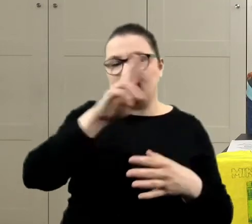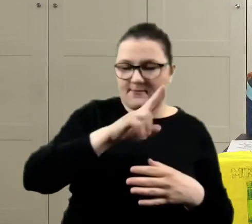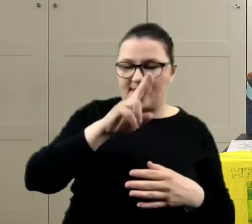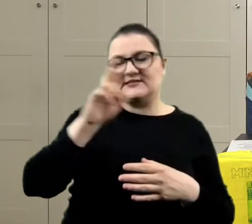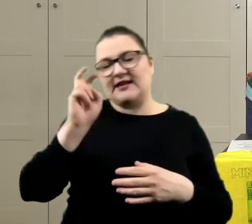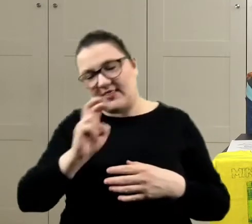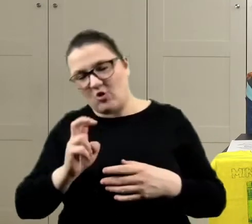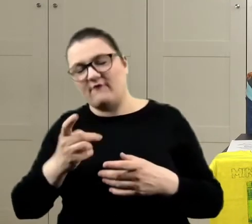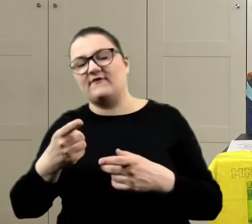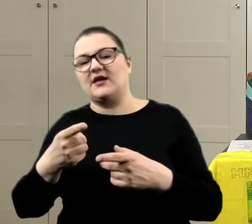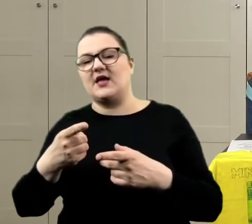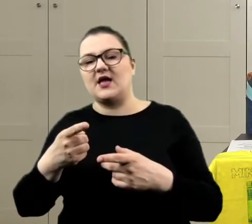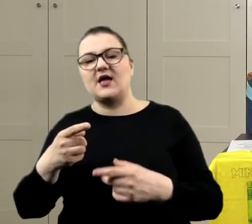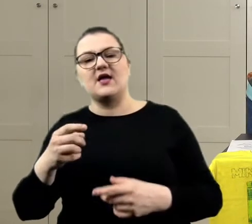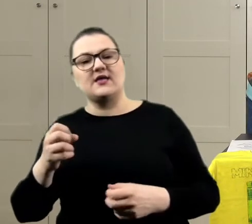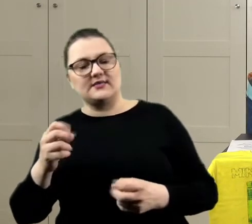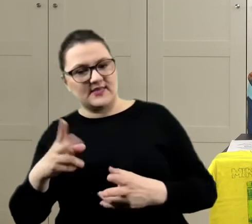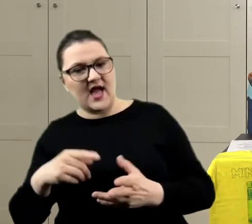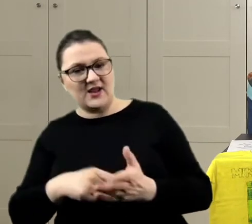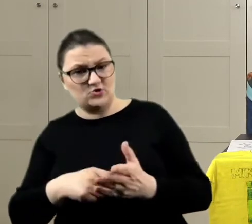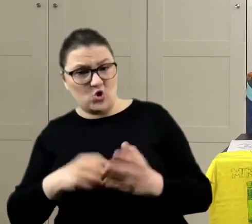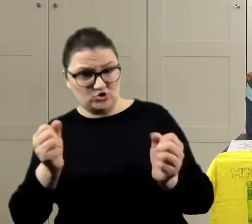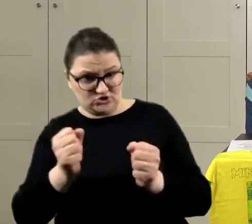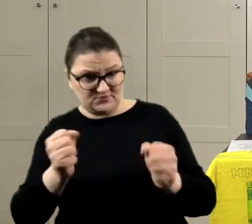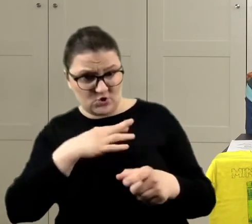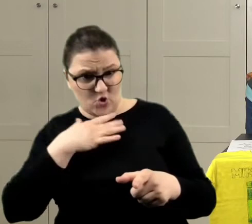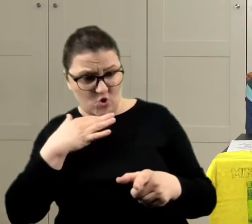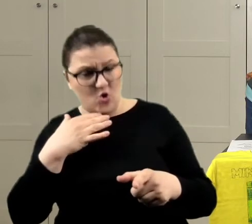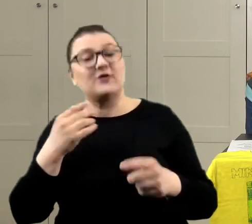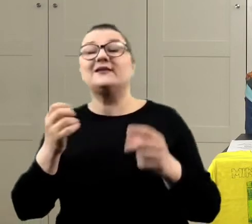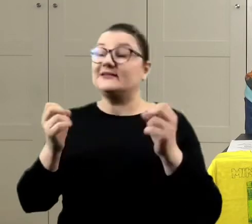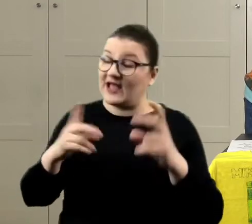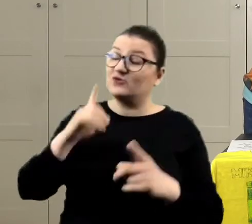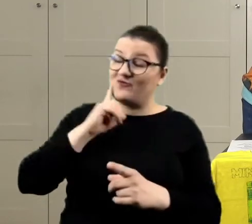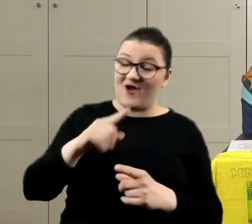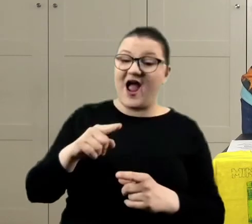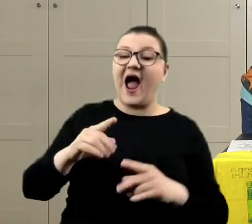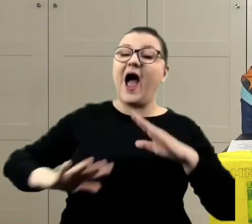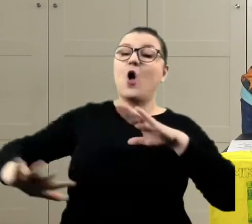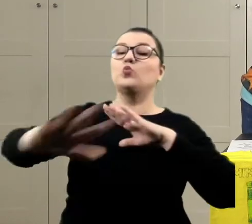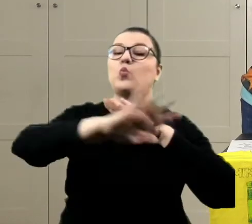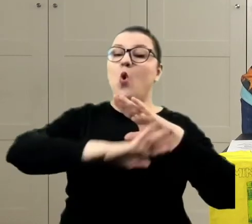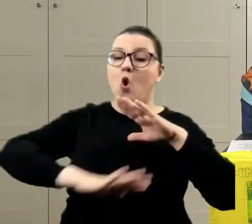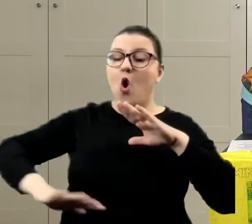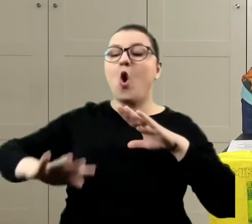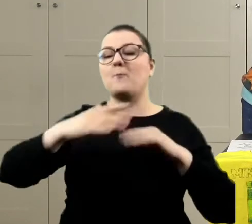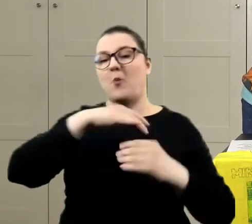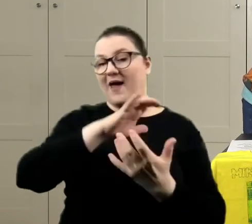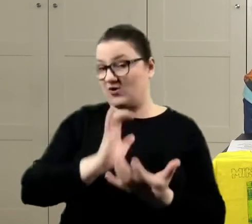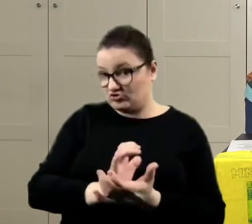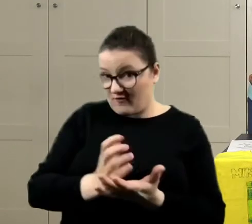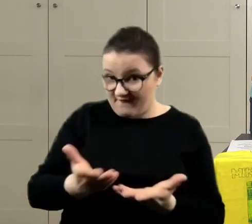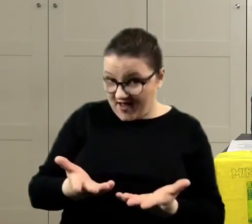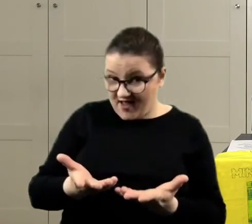granatowych. Ale to jest przecież zimny. No właśnie, a tło byśmy wtedy zrobiły pomarańczowe.